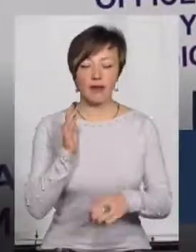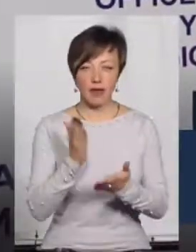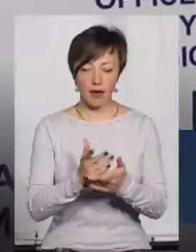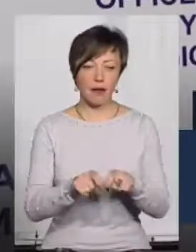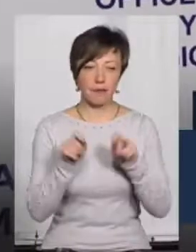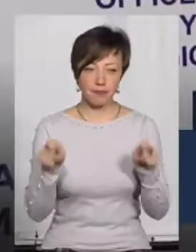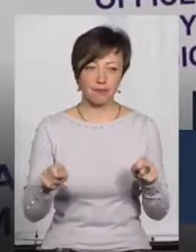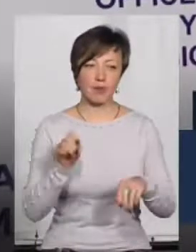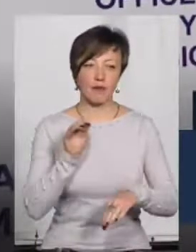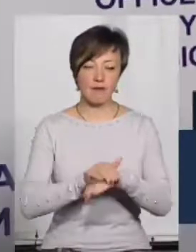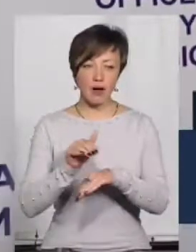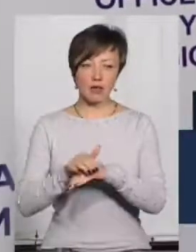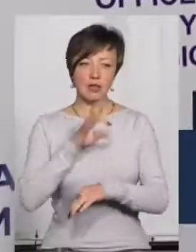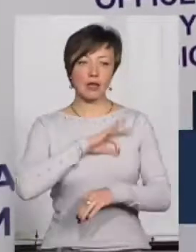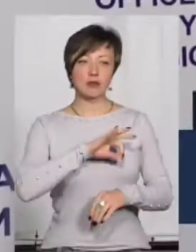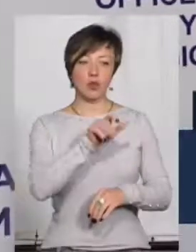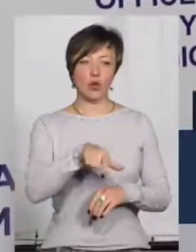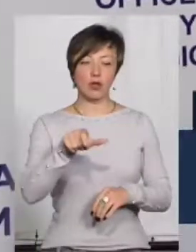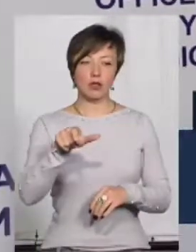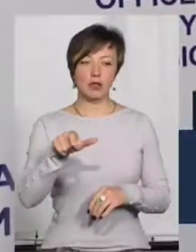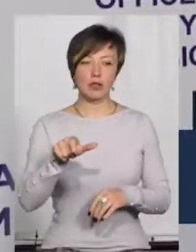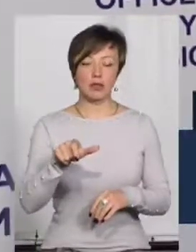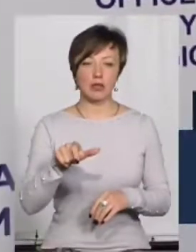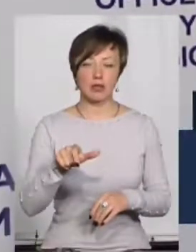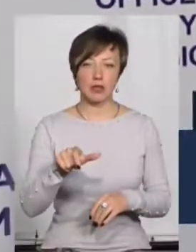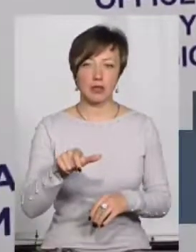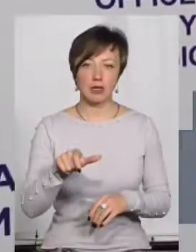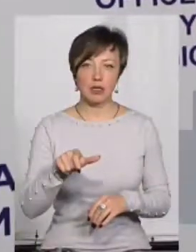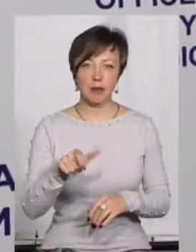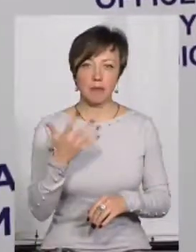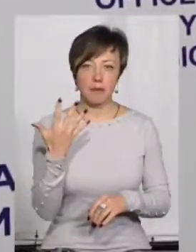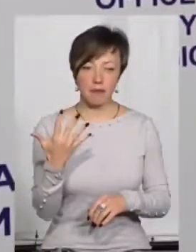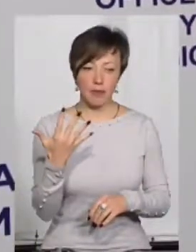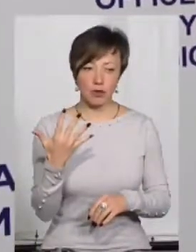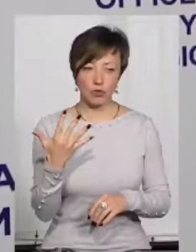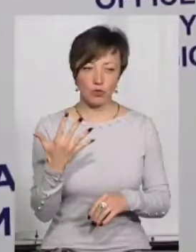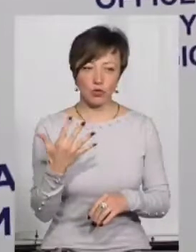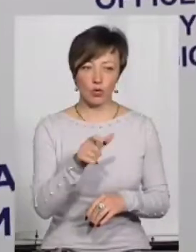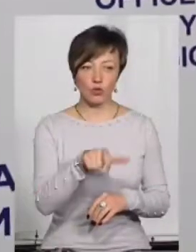п'ятьох клієнтів, осіб, які